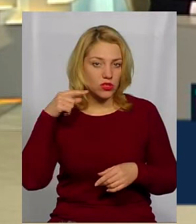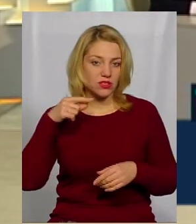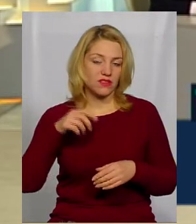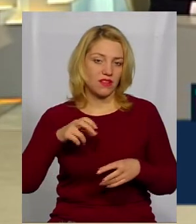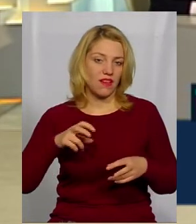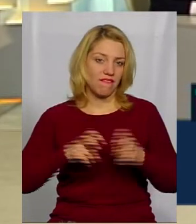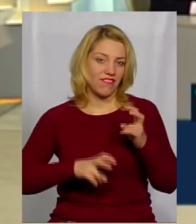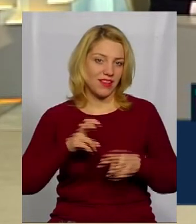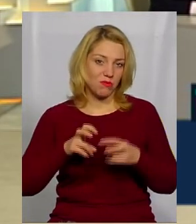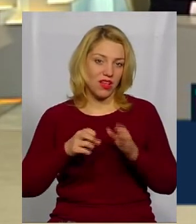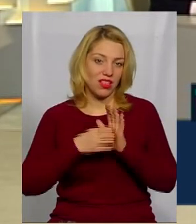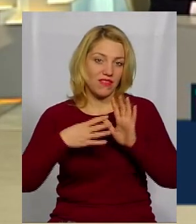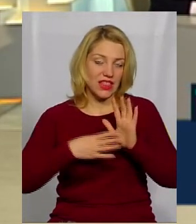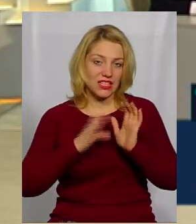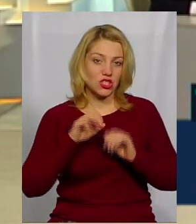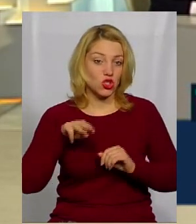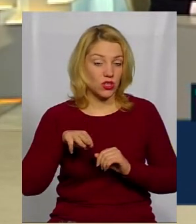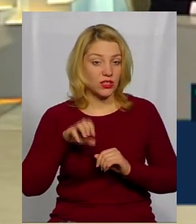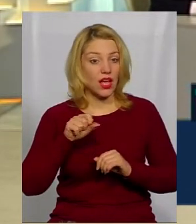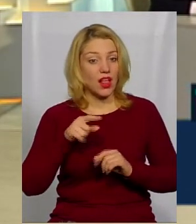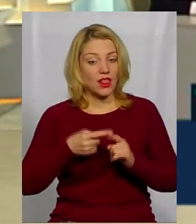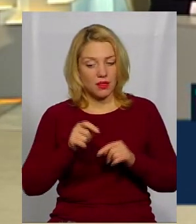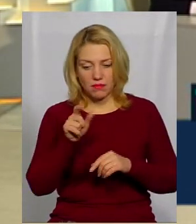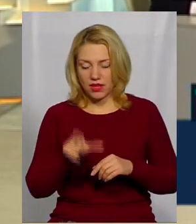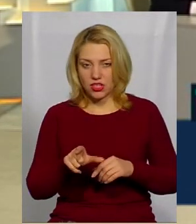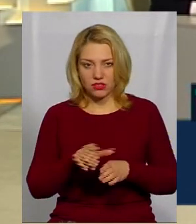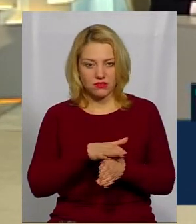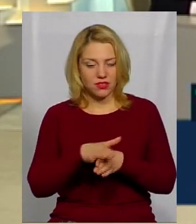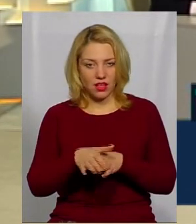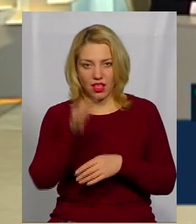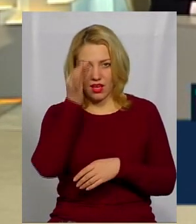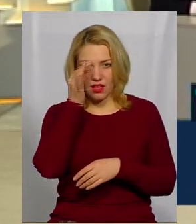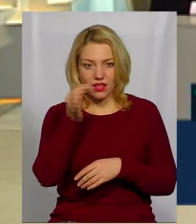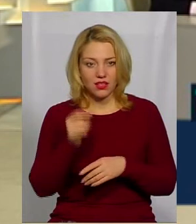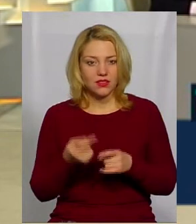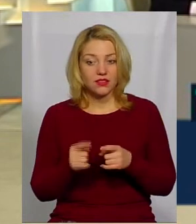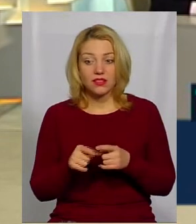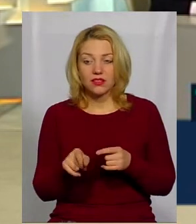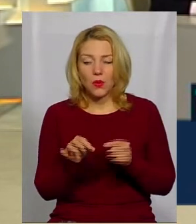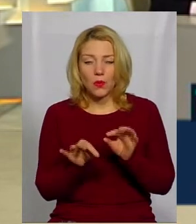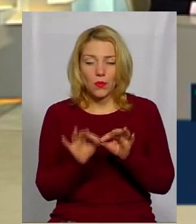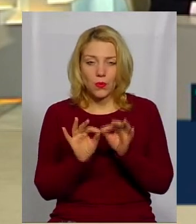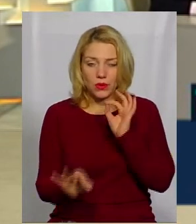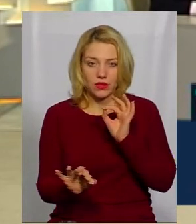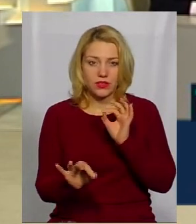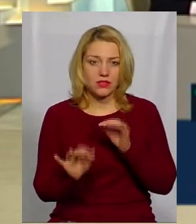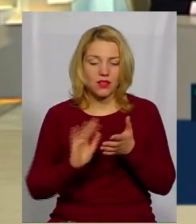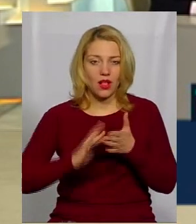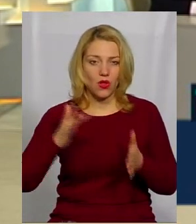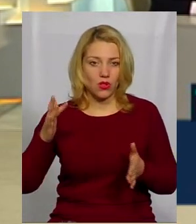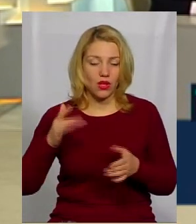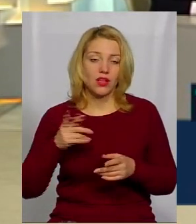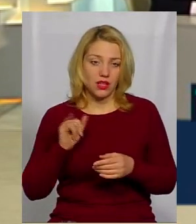виготовляла в XIX столітті, але пляшка ціла. Це унікально, тому що там тонесеньке дуже шкло. Ну і